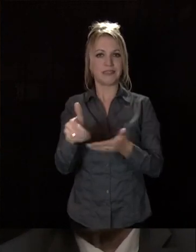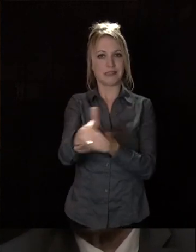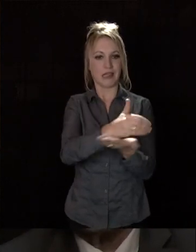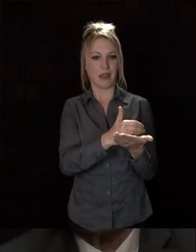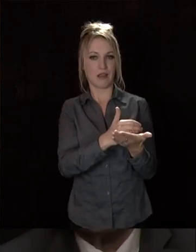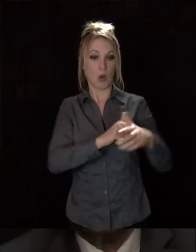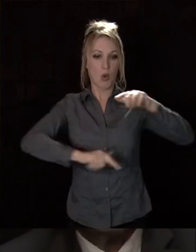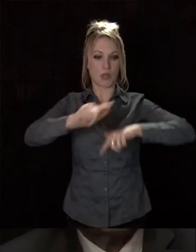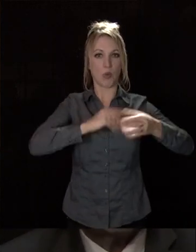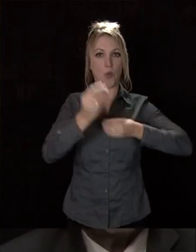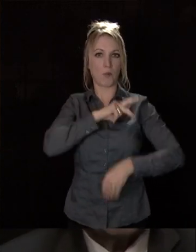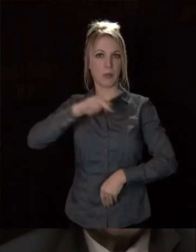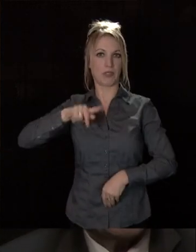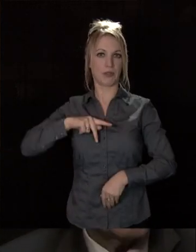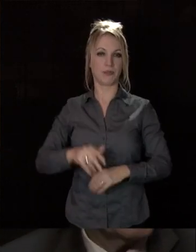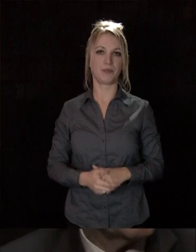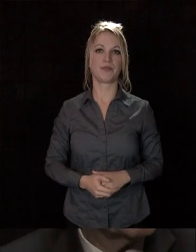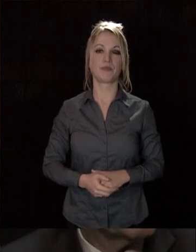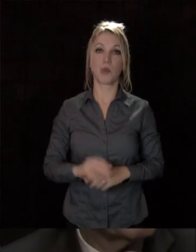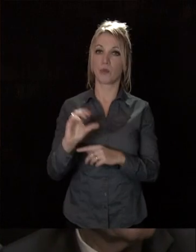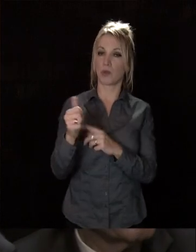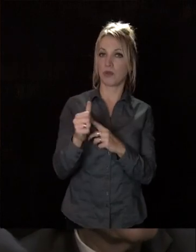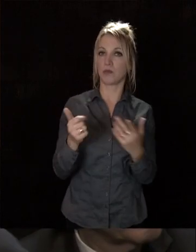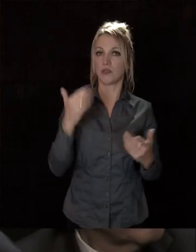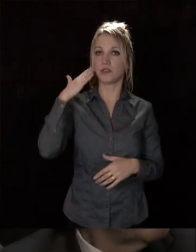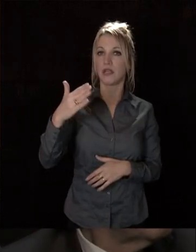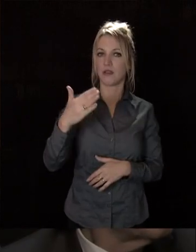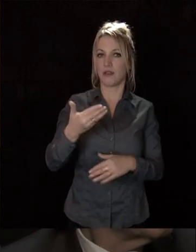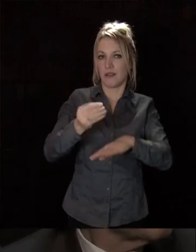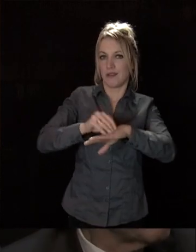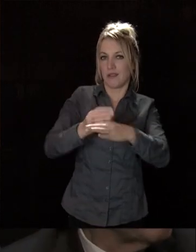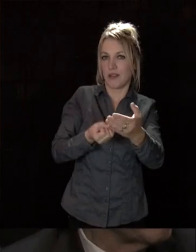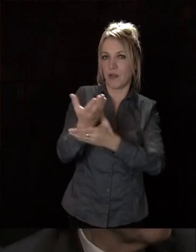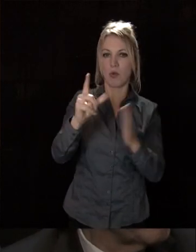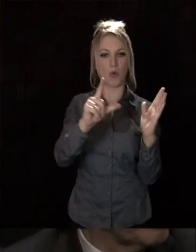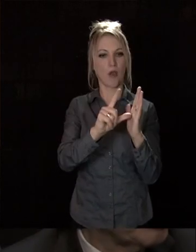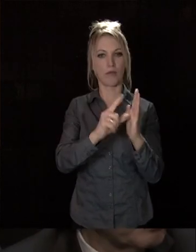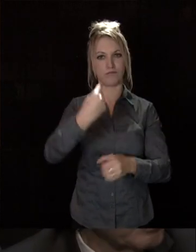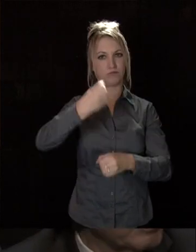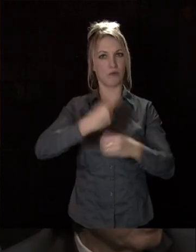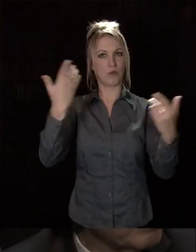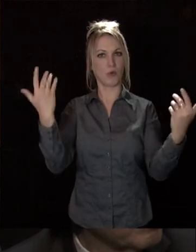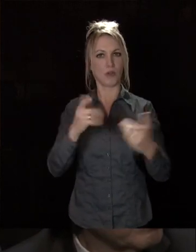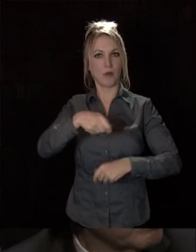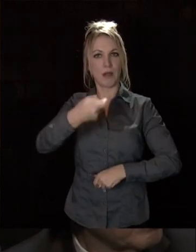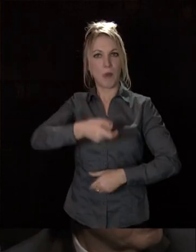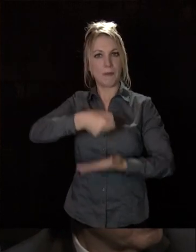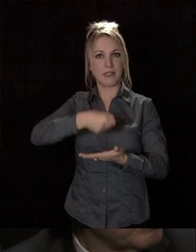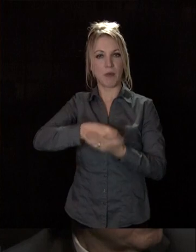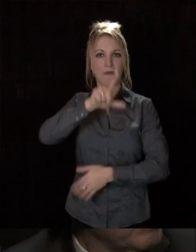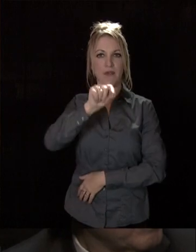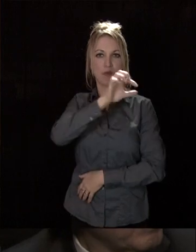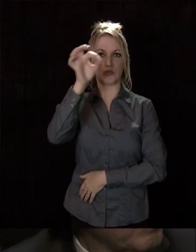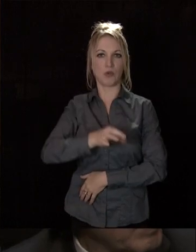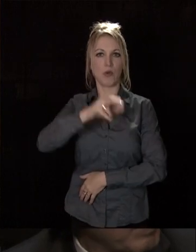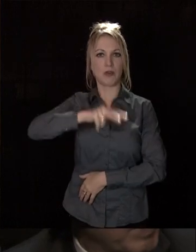location ou en propriété. D'abord, sachez, je vous le rappelle, que la loi impose au moins 20% de logements